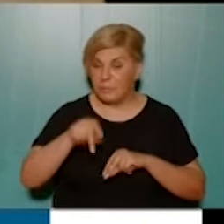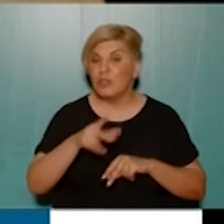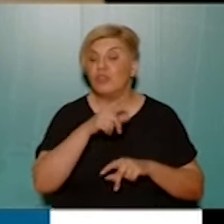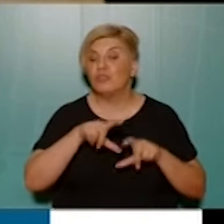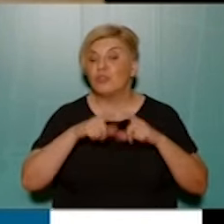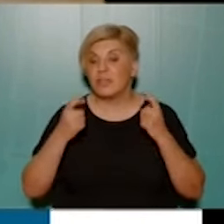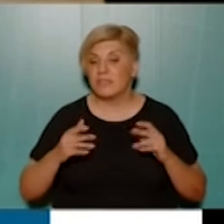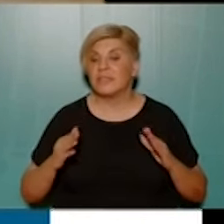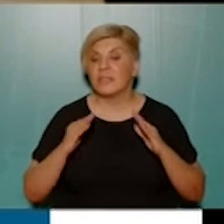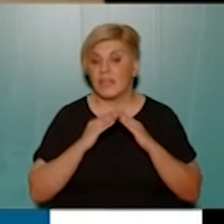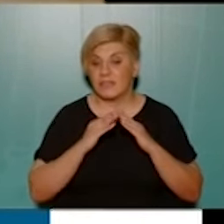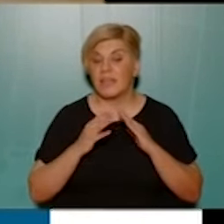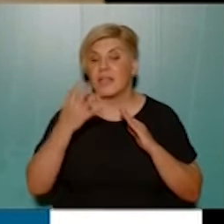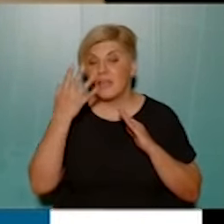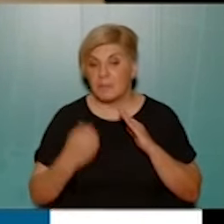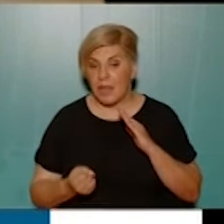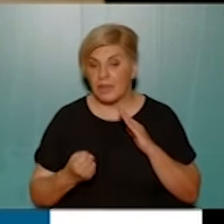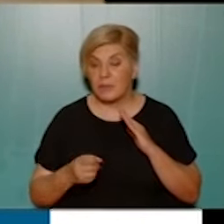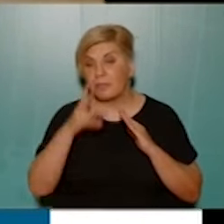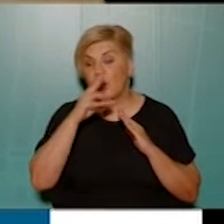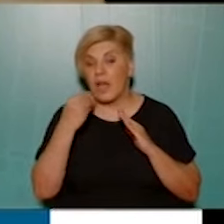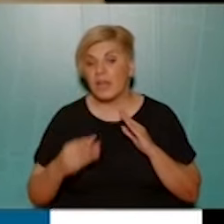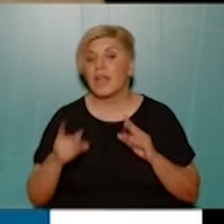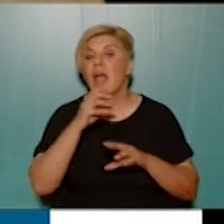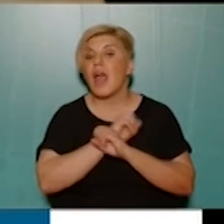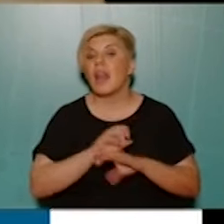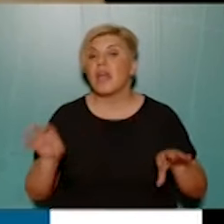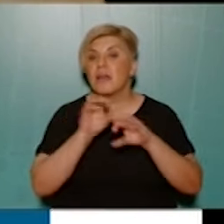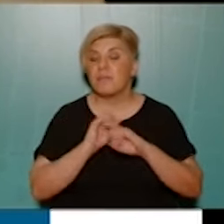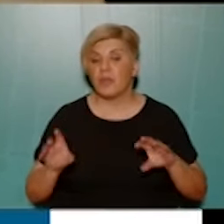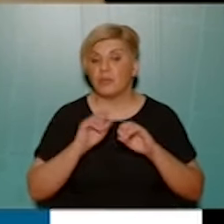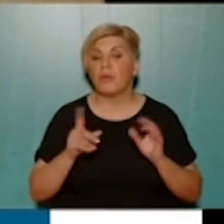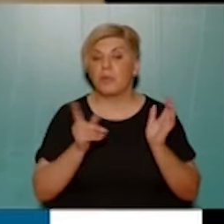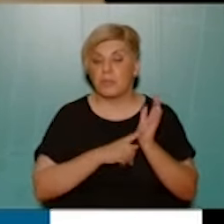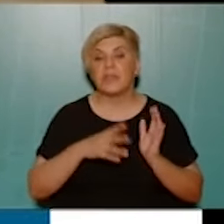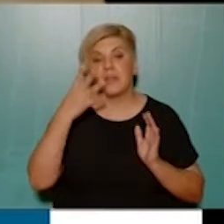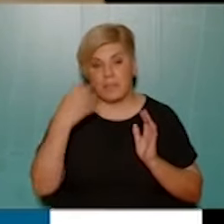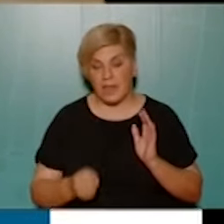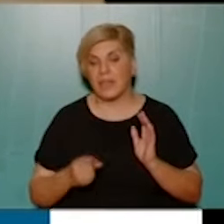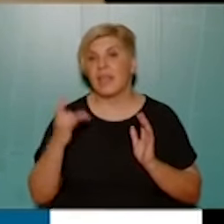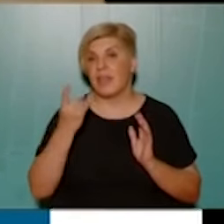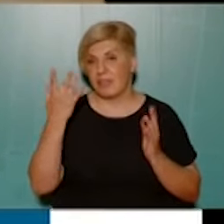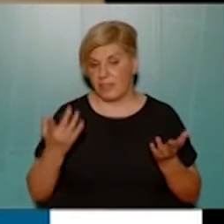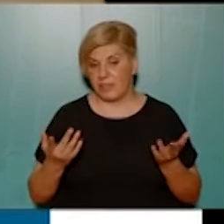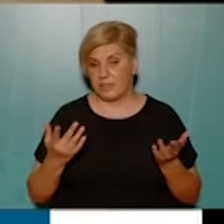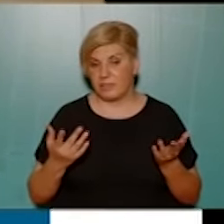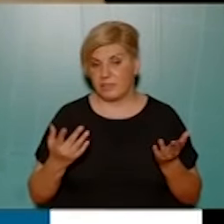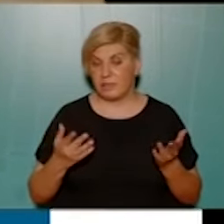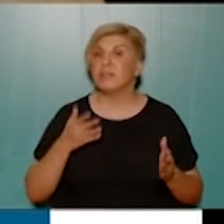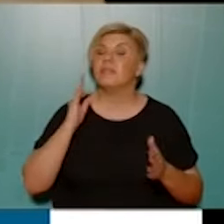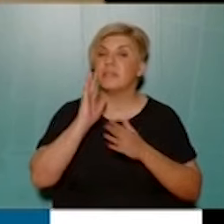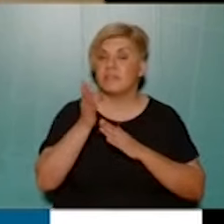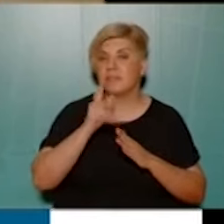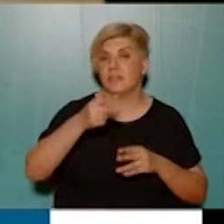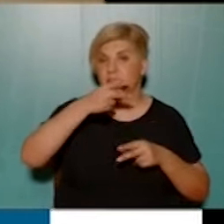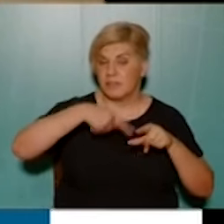σχολικής στέγης, να υπάρχει μάλλον καλύτερα και μια ενημέρωση, όπως θα έπρεπε νομίζουμε να υπάρχει ήδη, αφού είχατε αυτό το χάρτη της εισήγησης εδώ και μήνες,